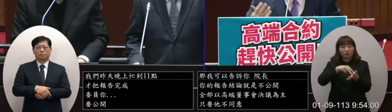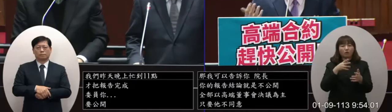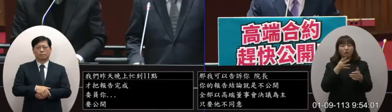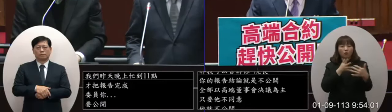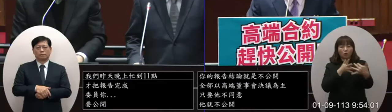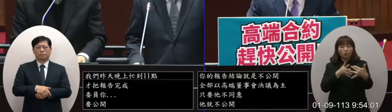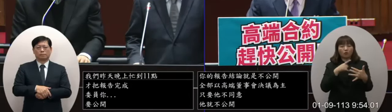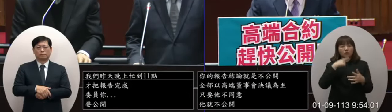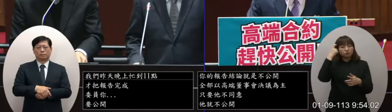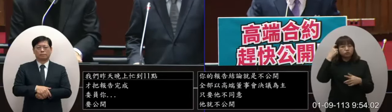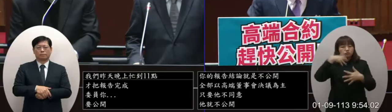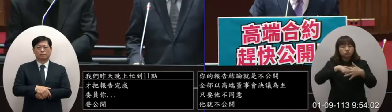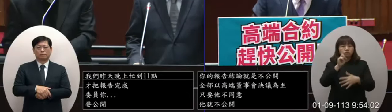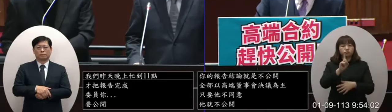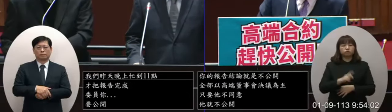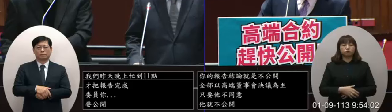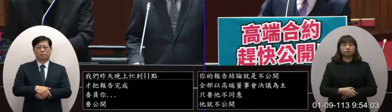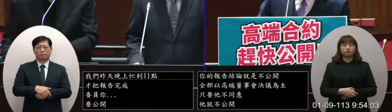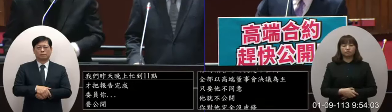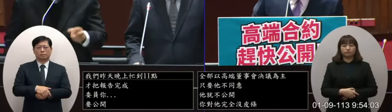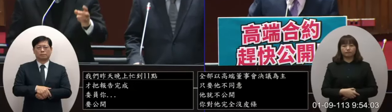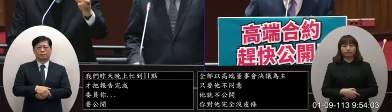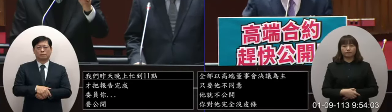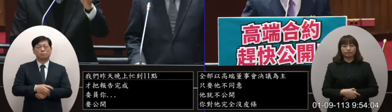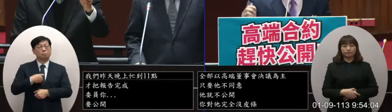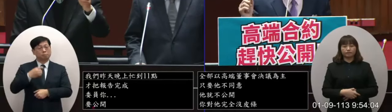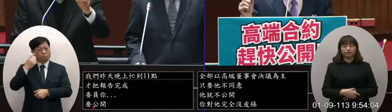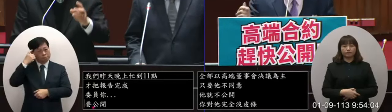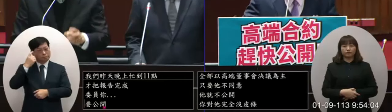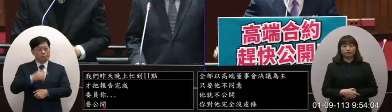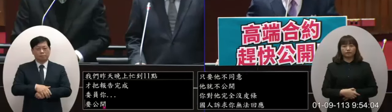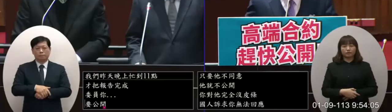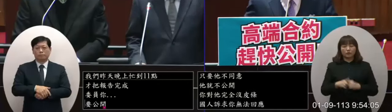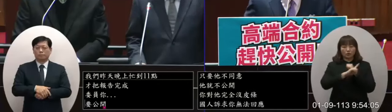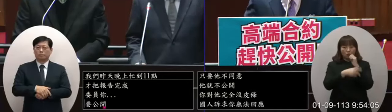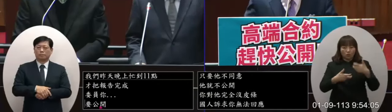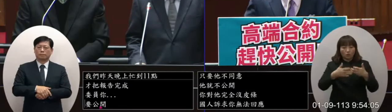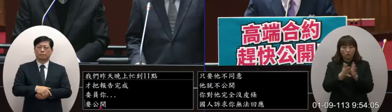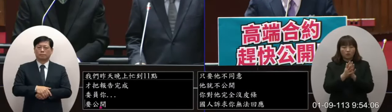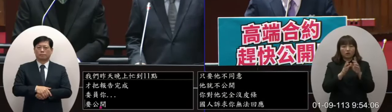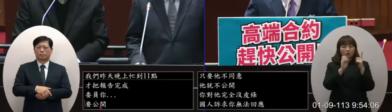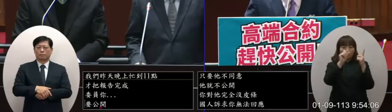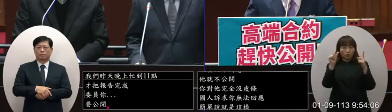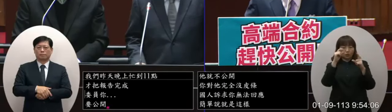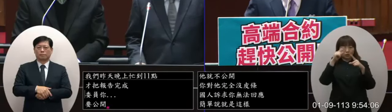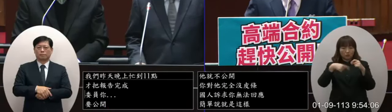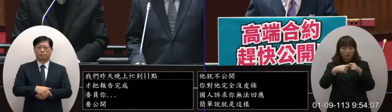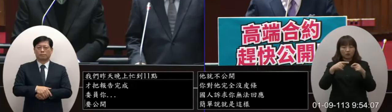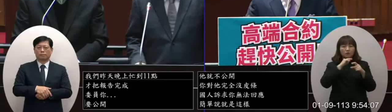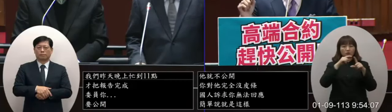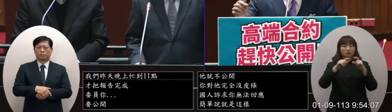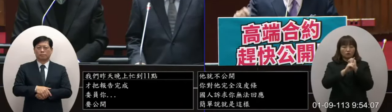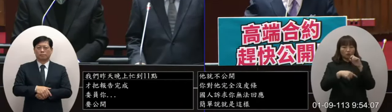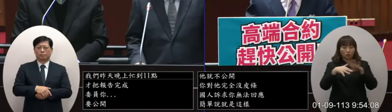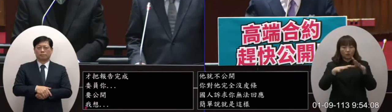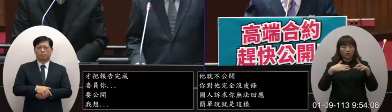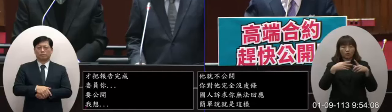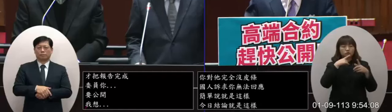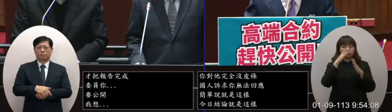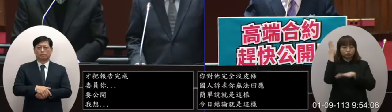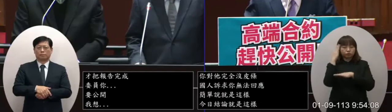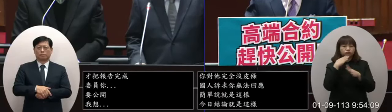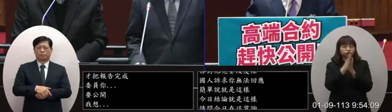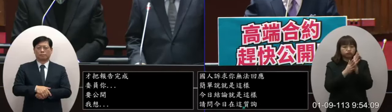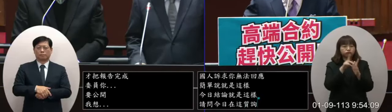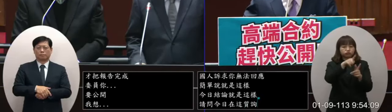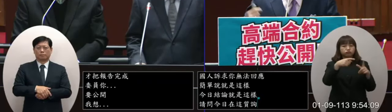質詢我們這樣有意義嗎我想法務部的105年的韓事都講得很清楚了政府是可以去要求